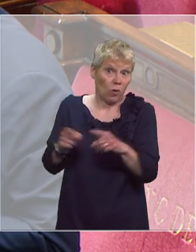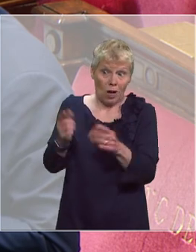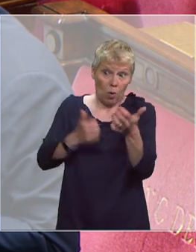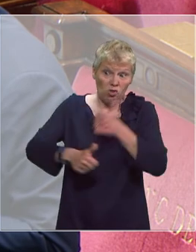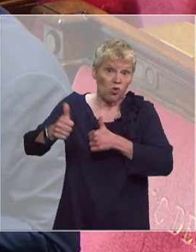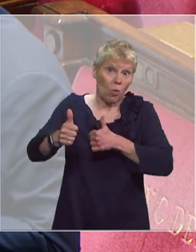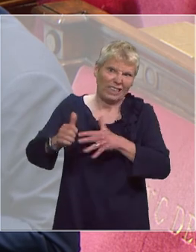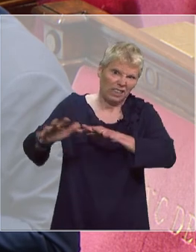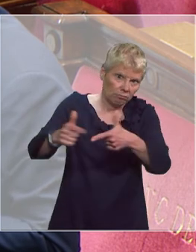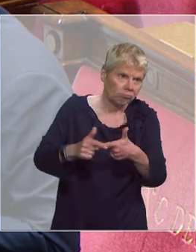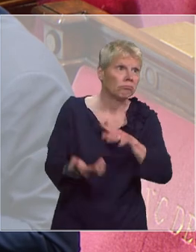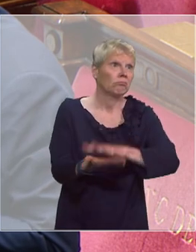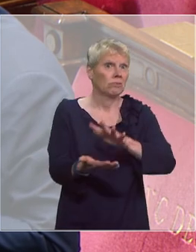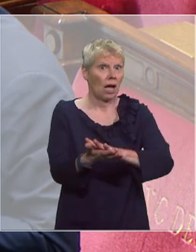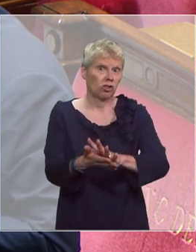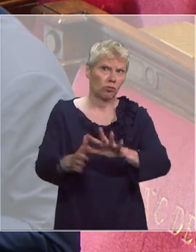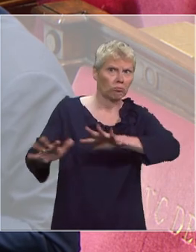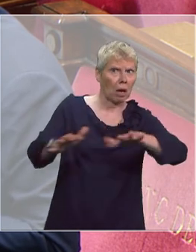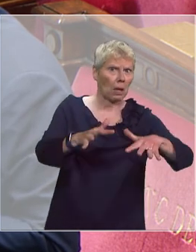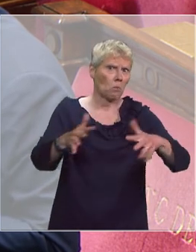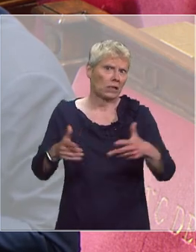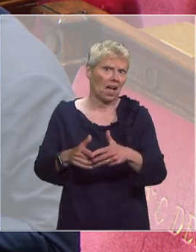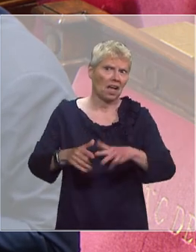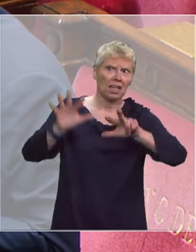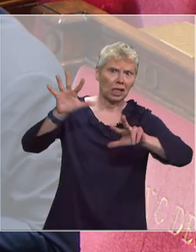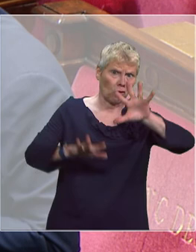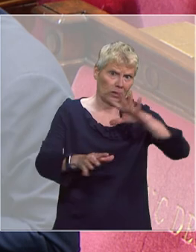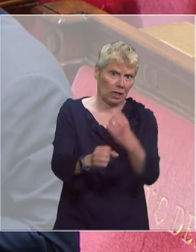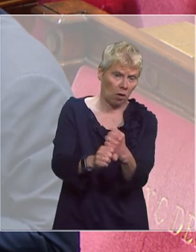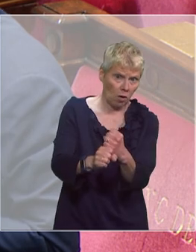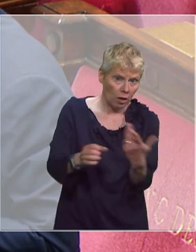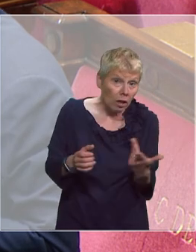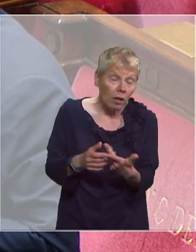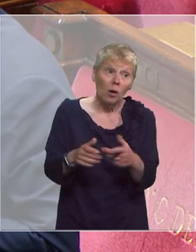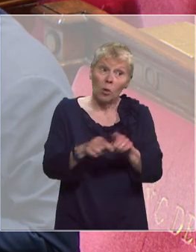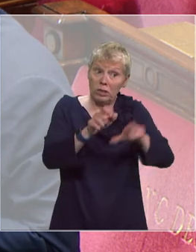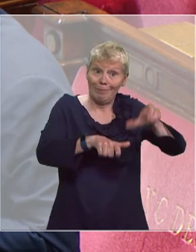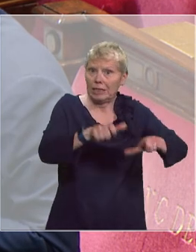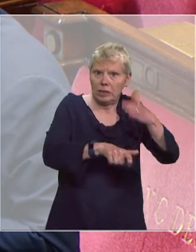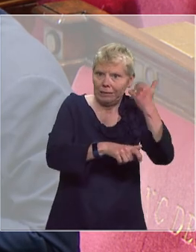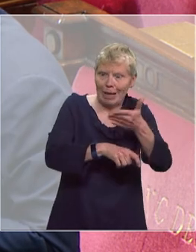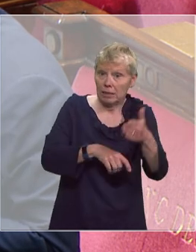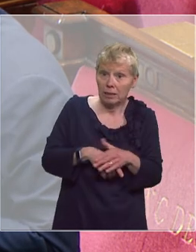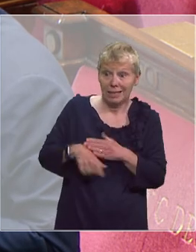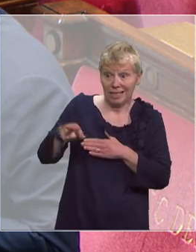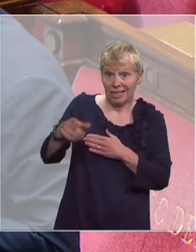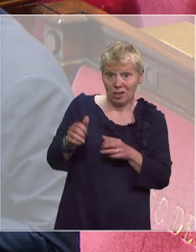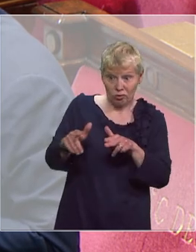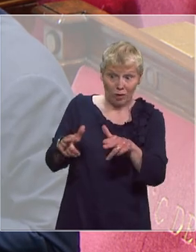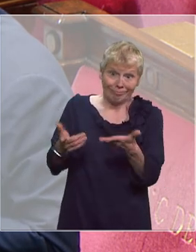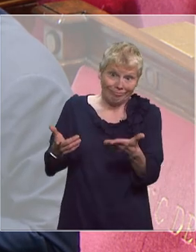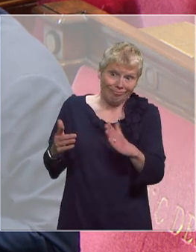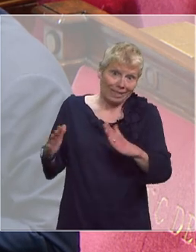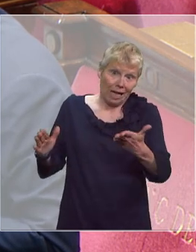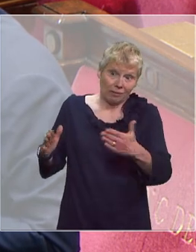autonomie. L'âge moyen y est de 85 ans et ce que les Français ignorent peut-être, c'est que c'est souvent la dernière demeure